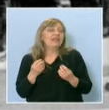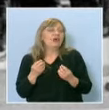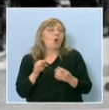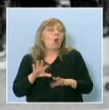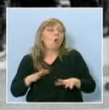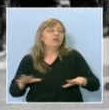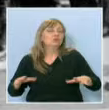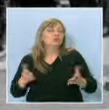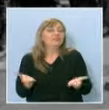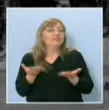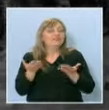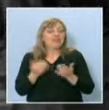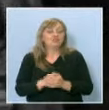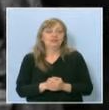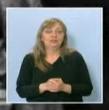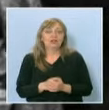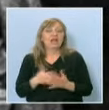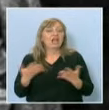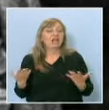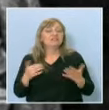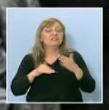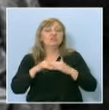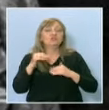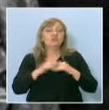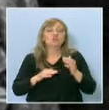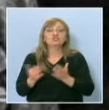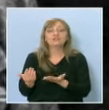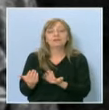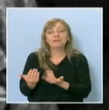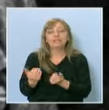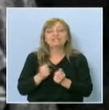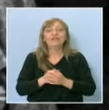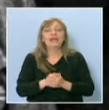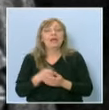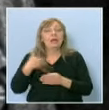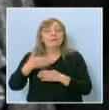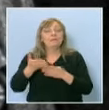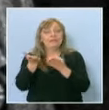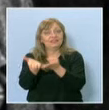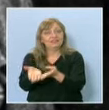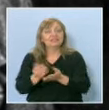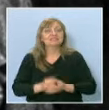Какви бяха творческите предизвикателства пред вас,